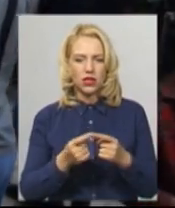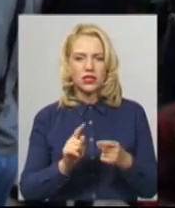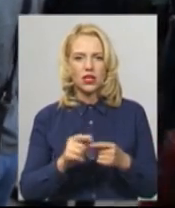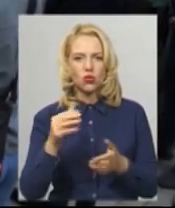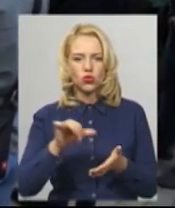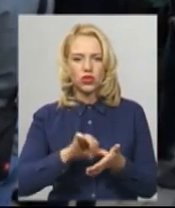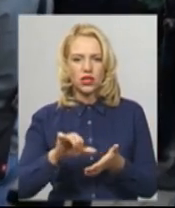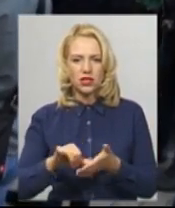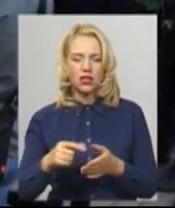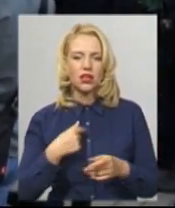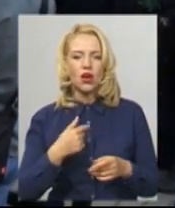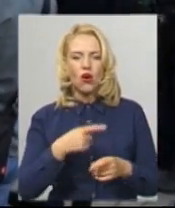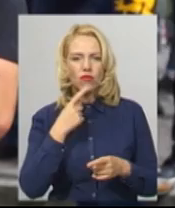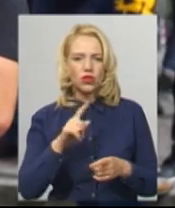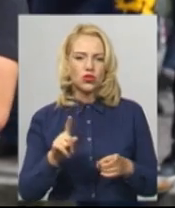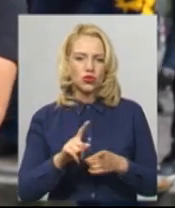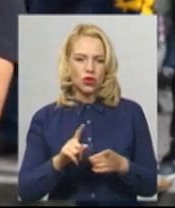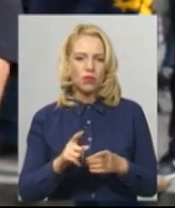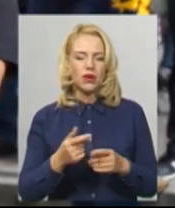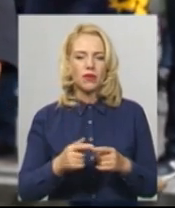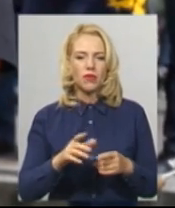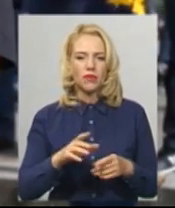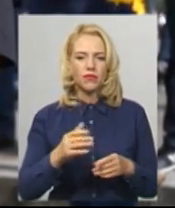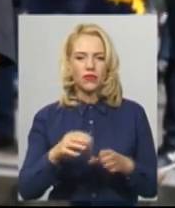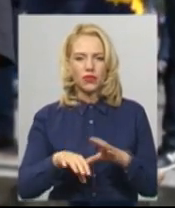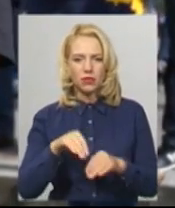посади відбувалося шляхом обговорення з громадськістю.